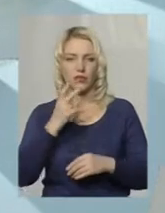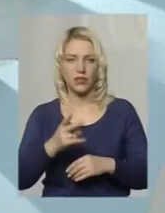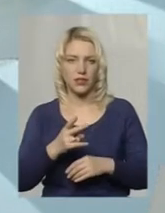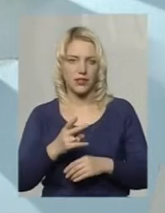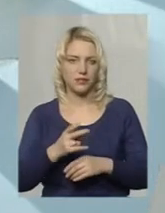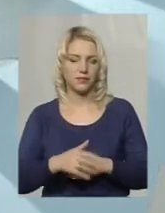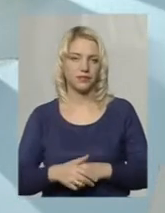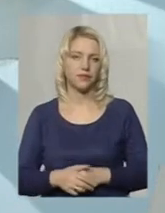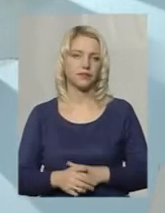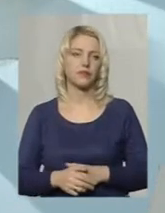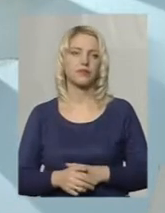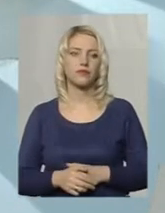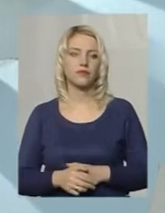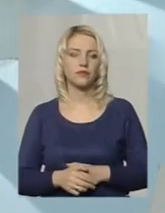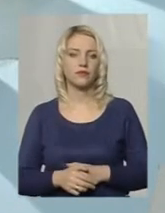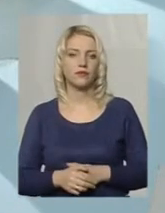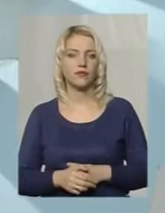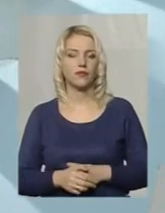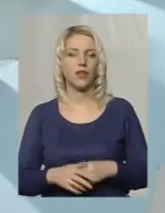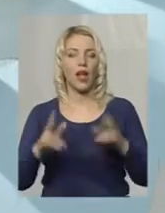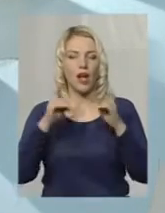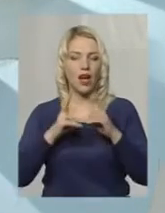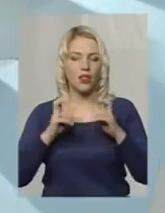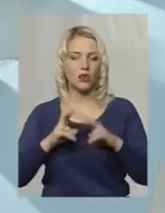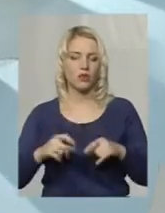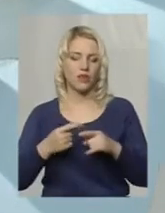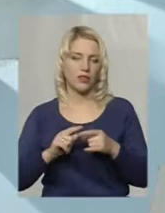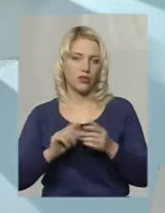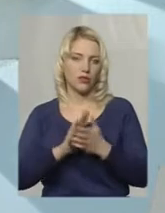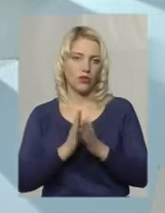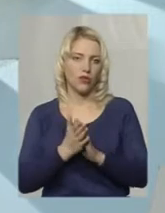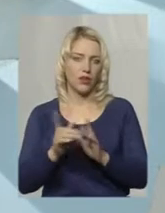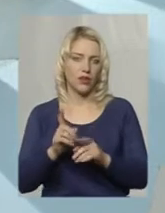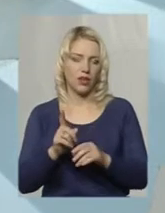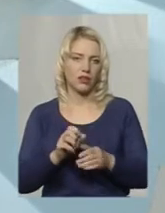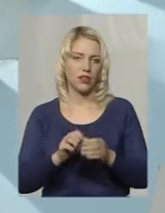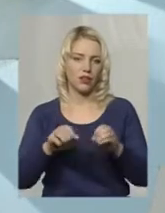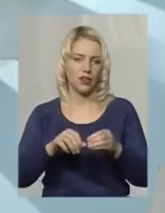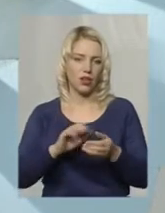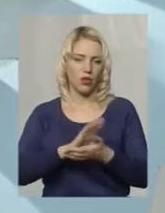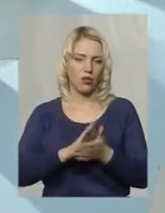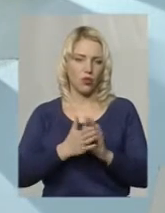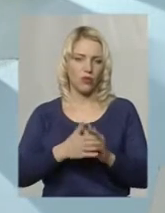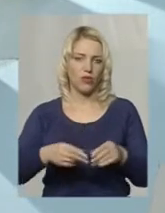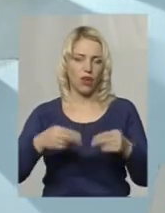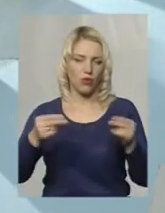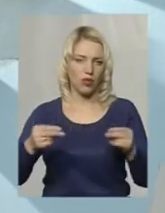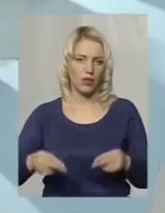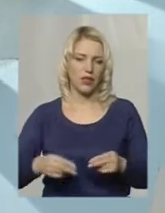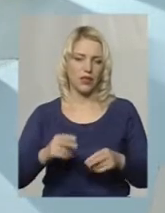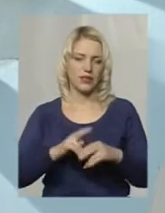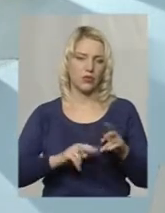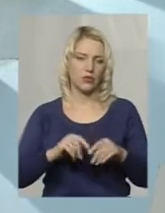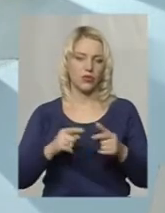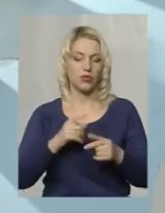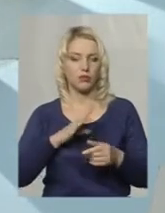аналізувати ті договори, які уклали громадяни із забудовником. Чи це були